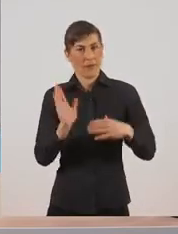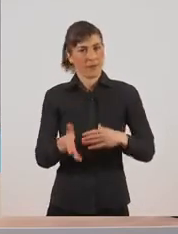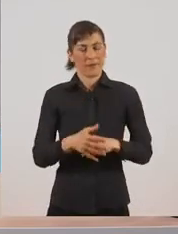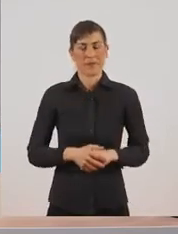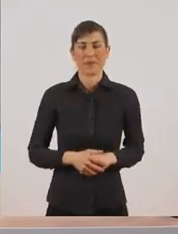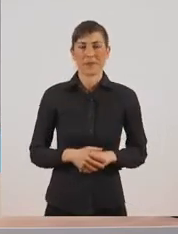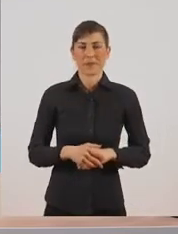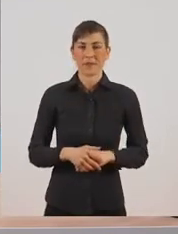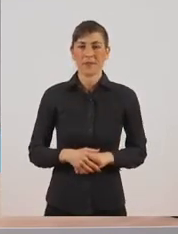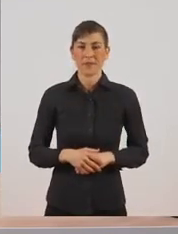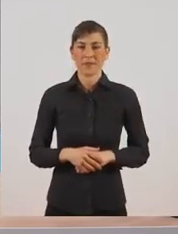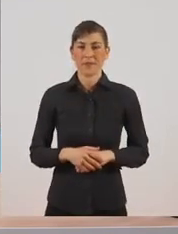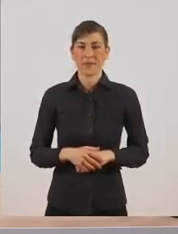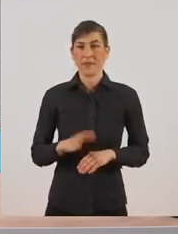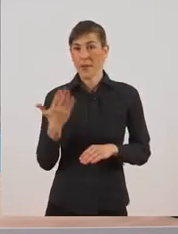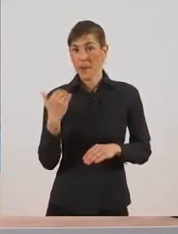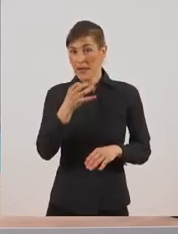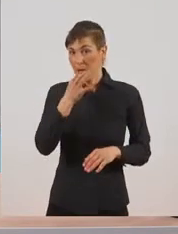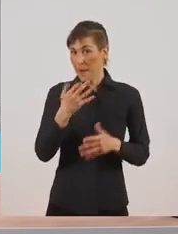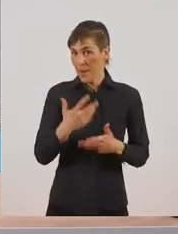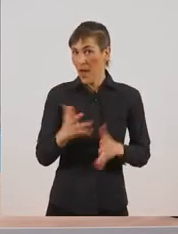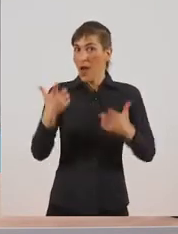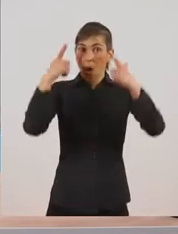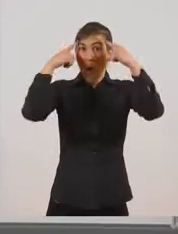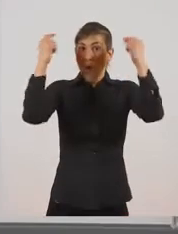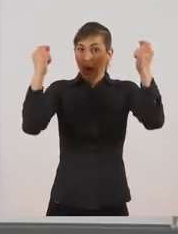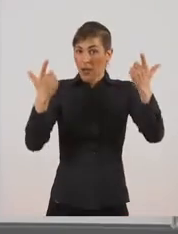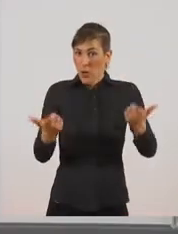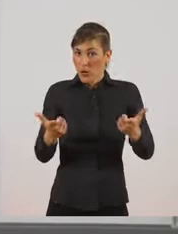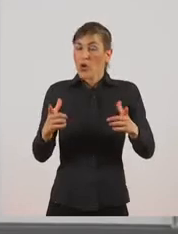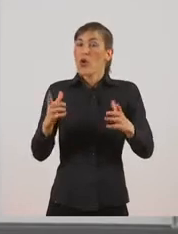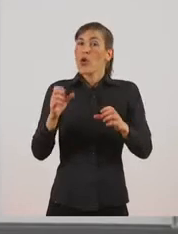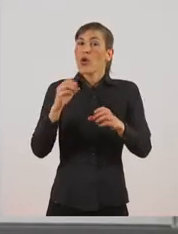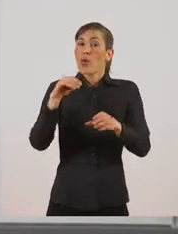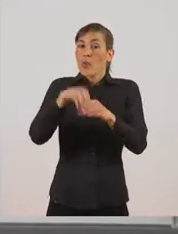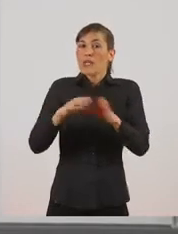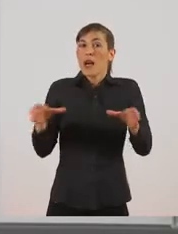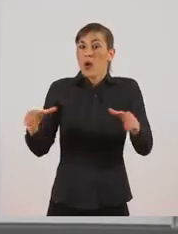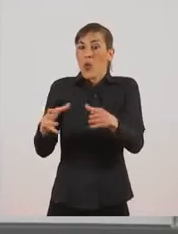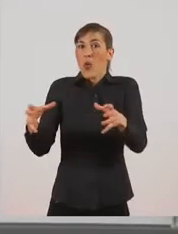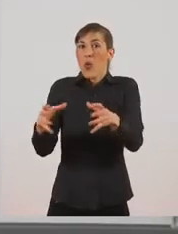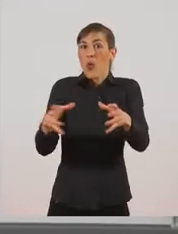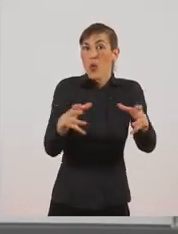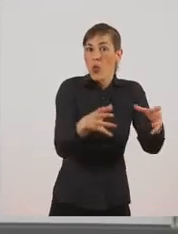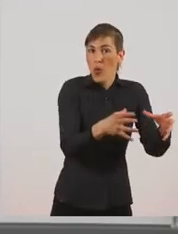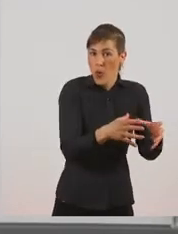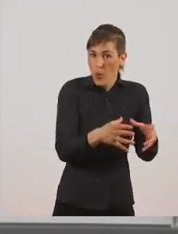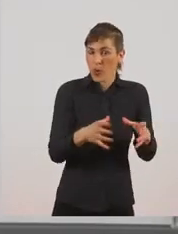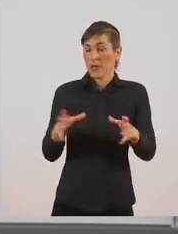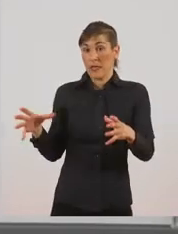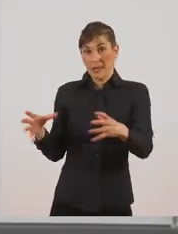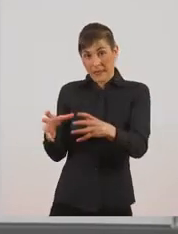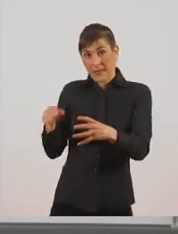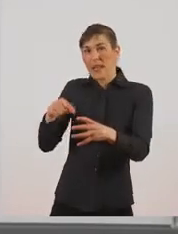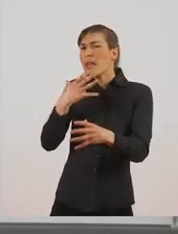Και όπως είπαμε πριν, ο λύκος ζει σε αγέλες. Σχηματίζοντας λοιπόν αγέλες, το κυνήγι γίνεται